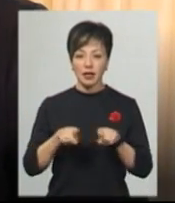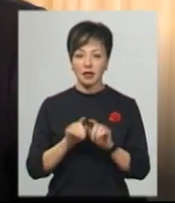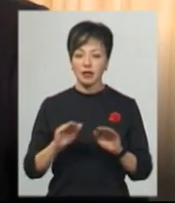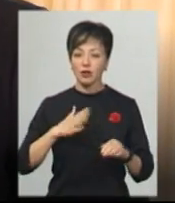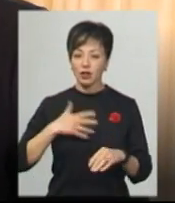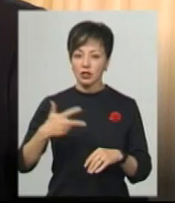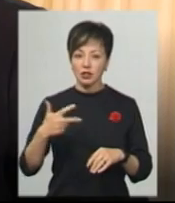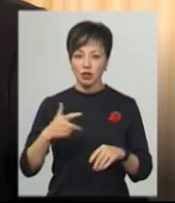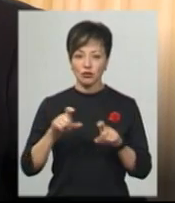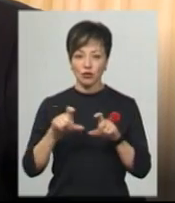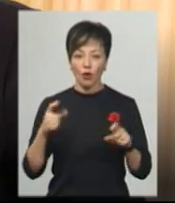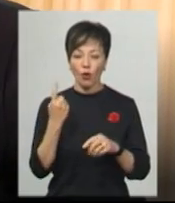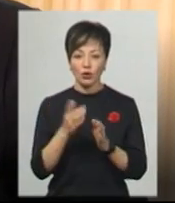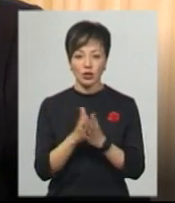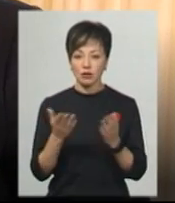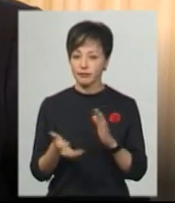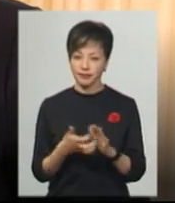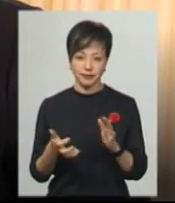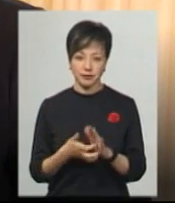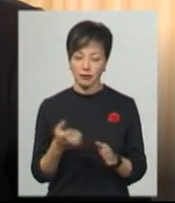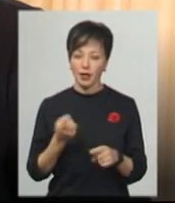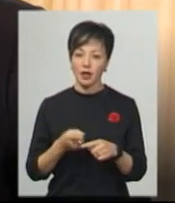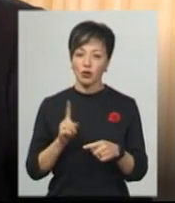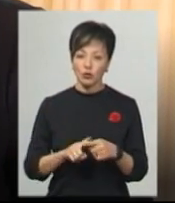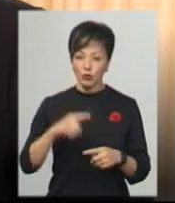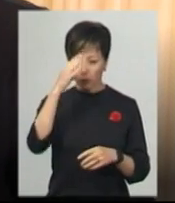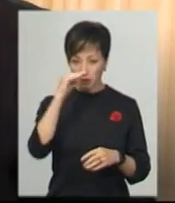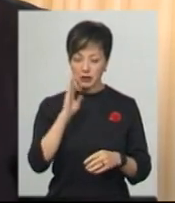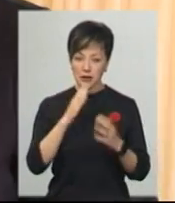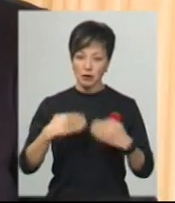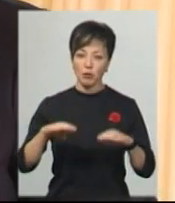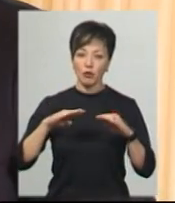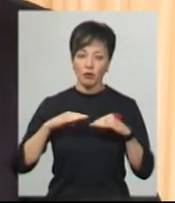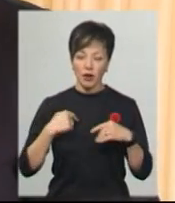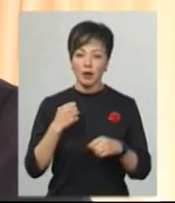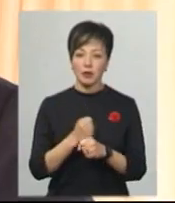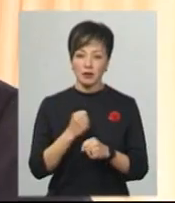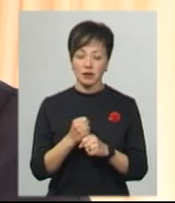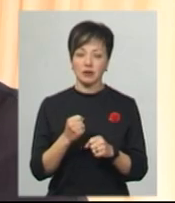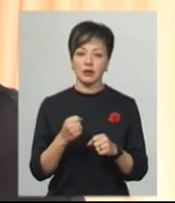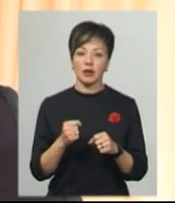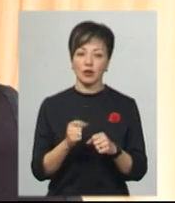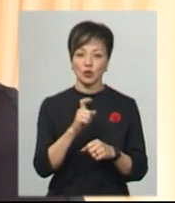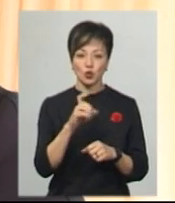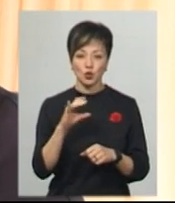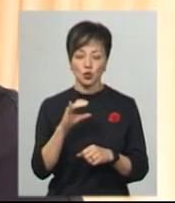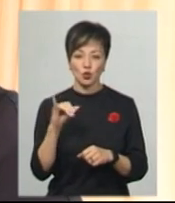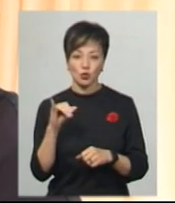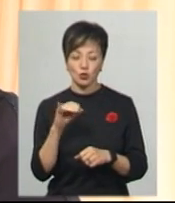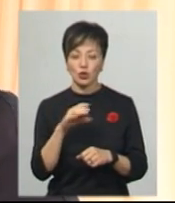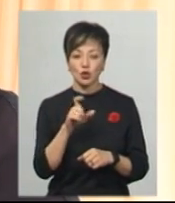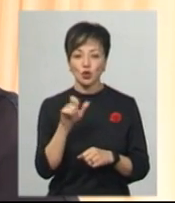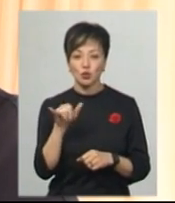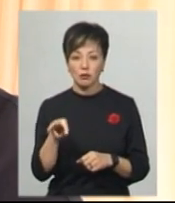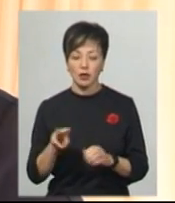-й школі, одного підручника це дуже мало. Тому батьки запропонували, і я теж працювати у зумі. На початку уроку я завжди